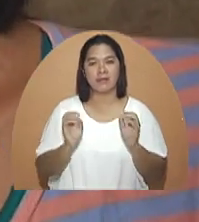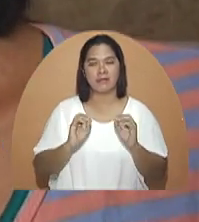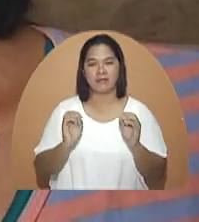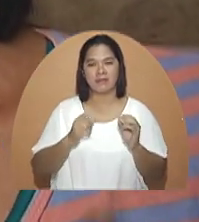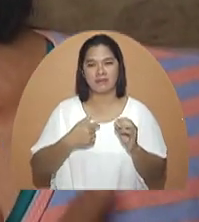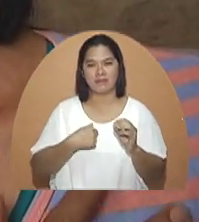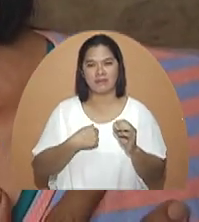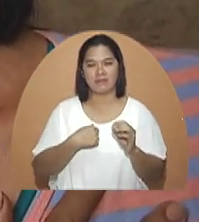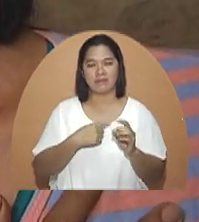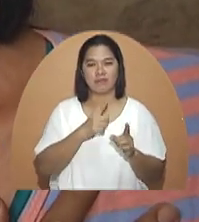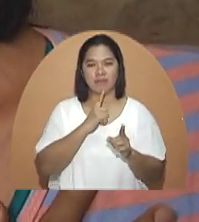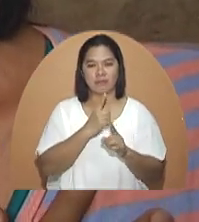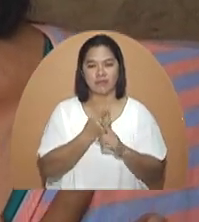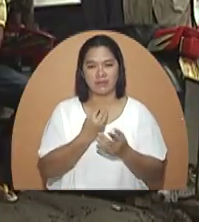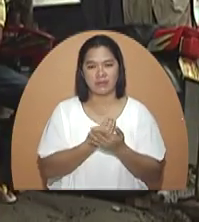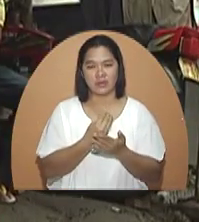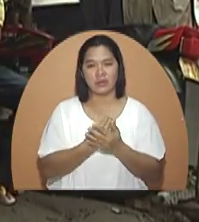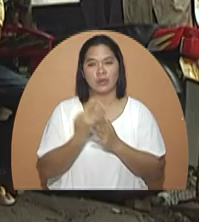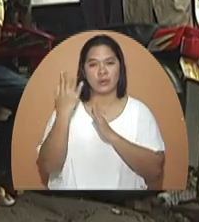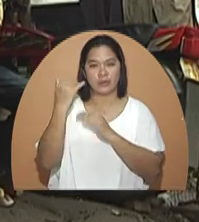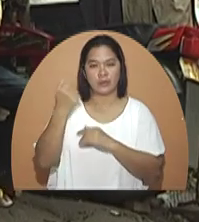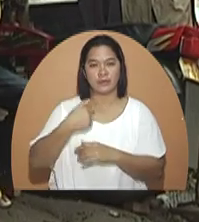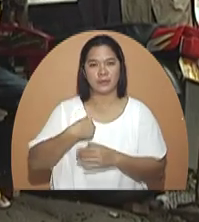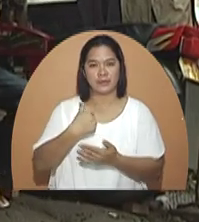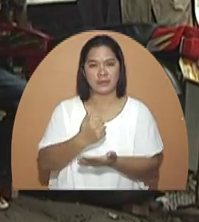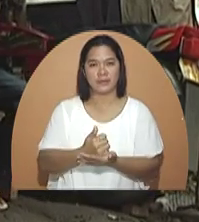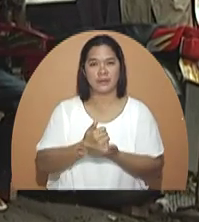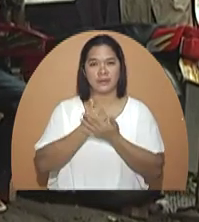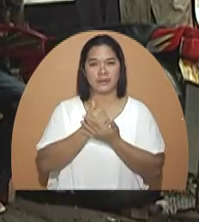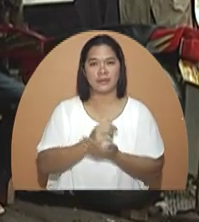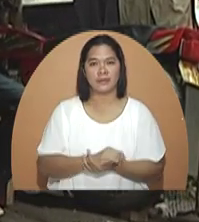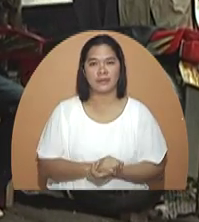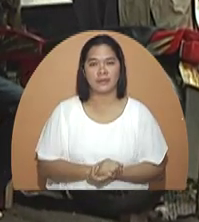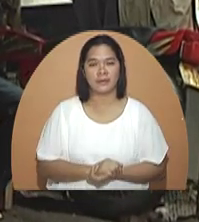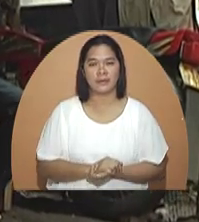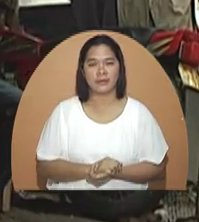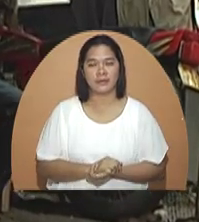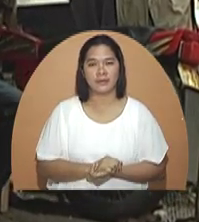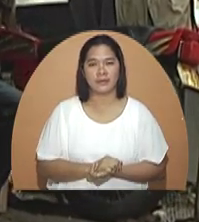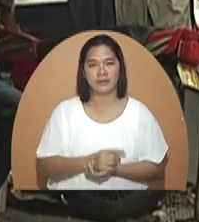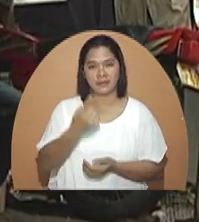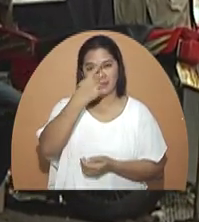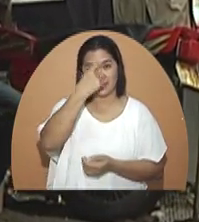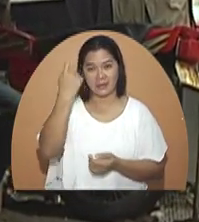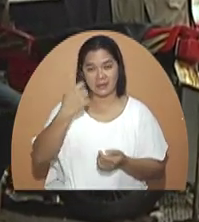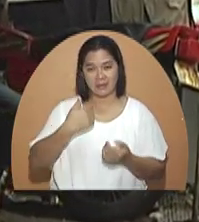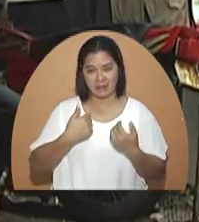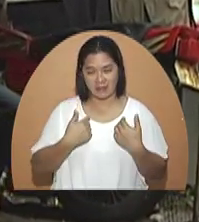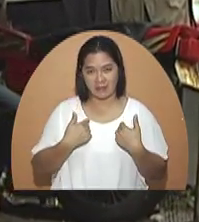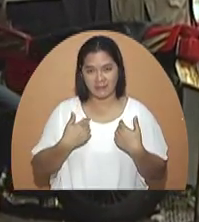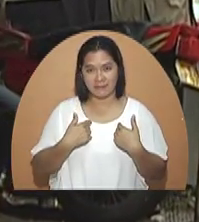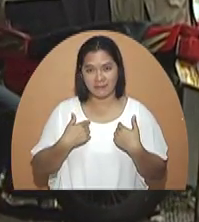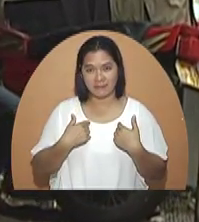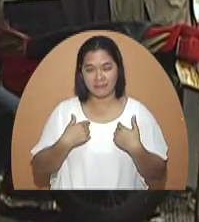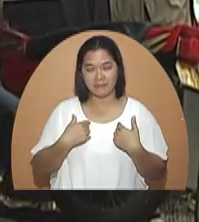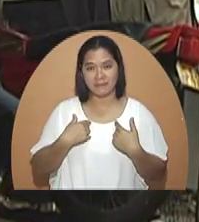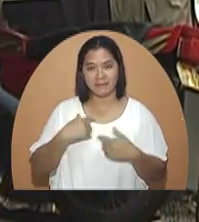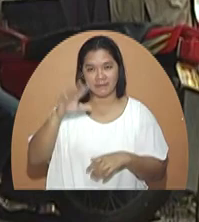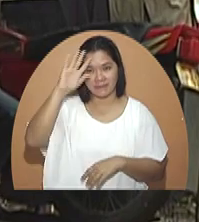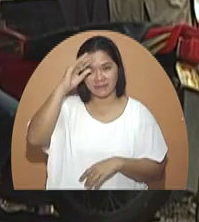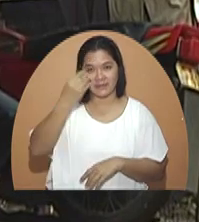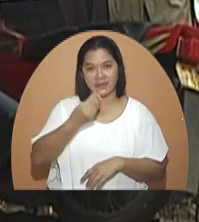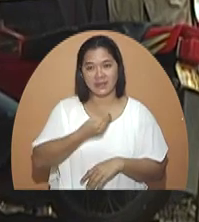eh talagang wala naman po. Sana'y matulungan niyo po ako, ma'am, dahil meron pa po akong anak na